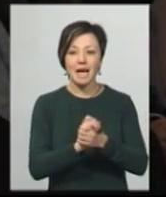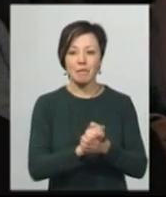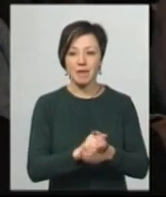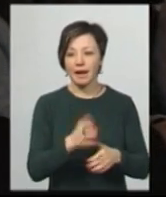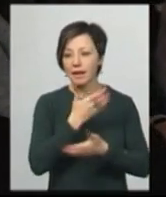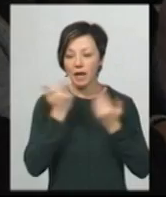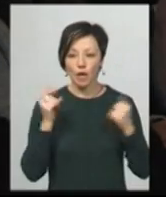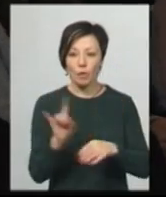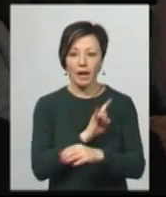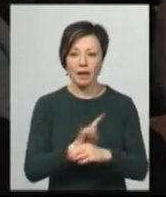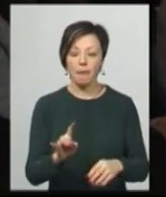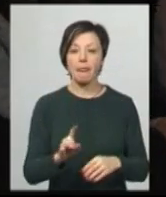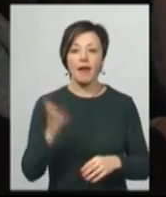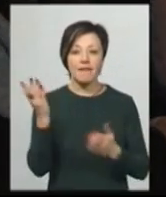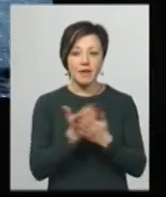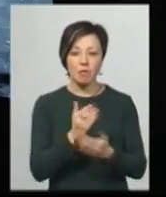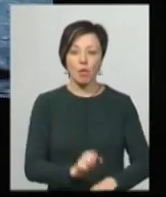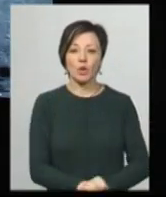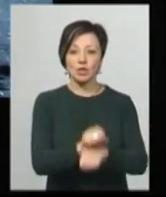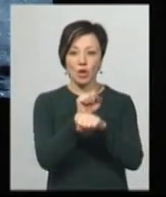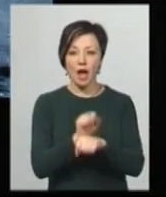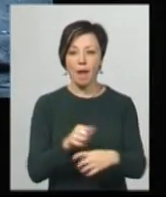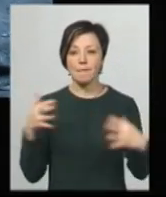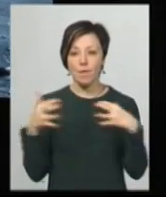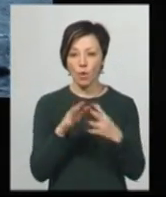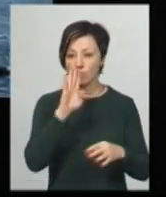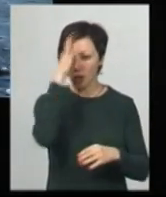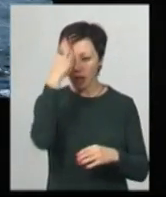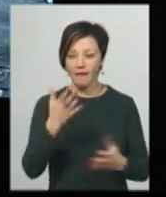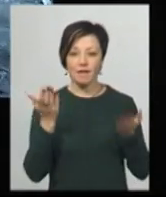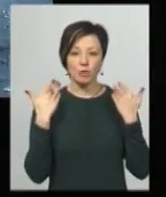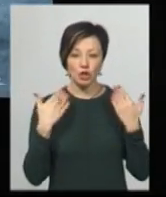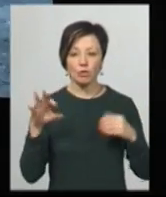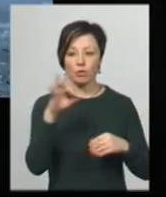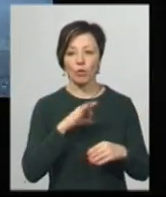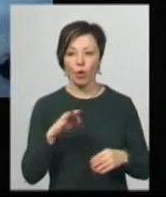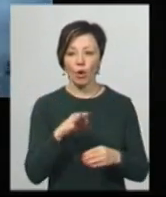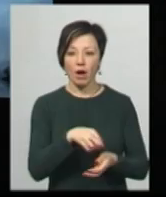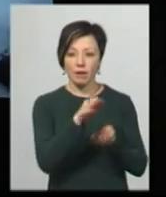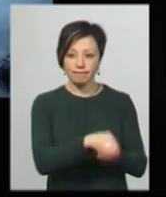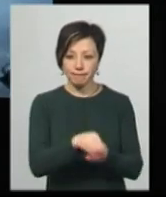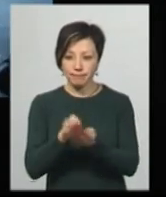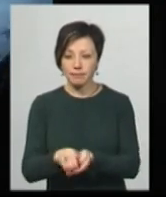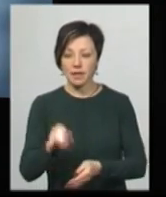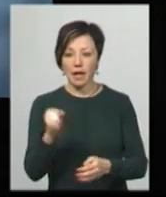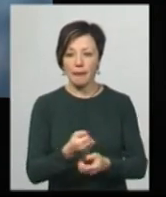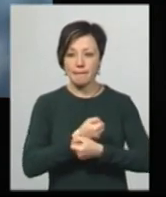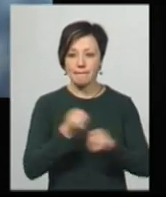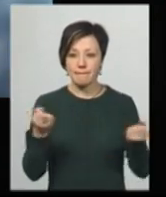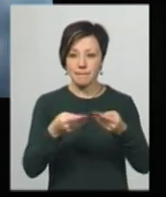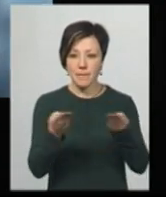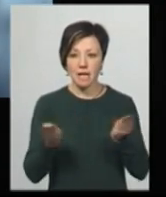У фільмі йдеться про протистояння в бою з противником, про відпочинок бійців на передовій, про груз 200 і міни, на які не трапляють бійці.